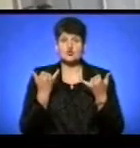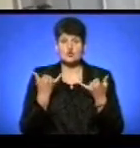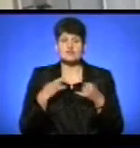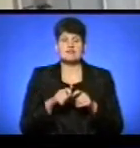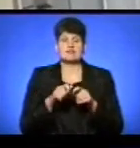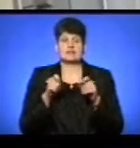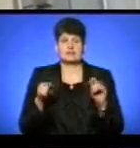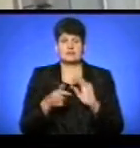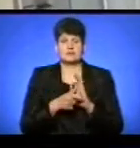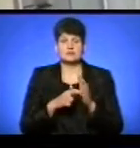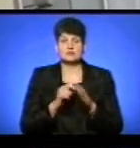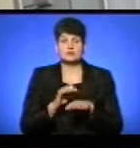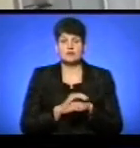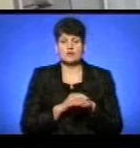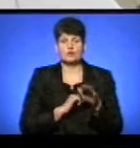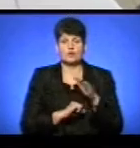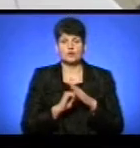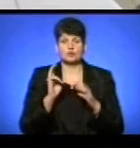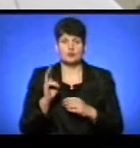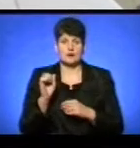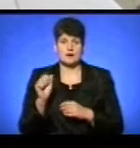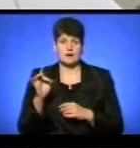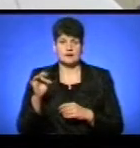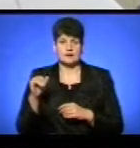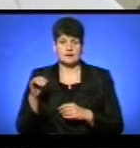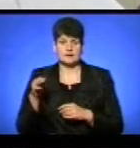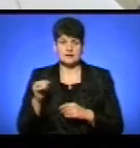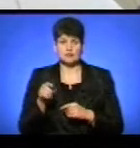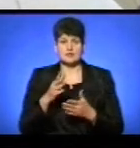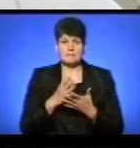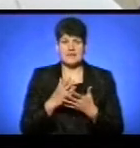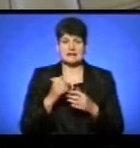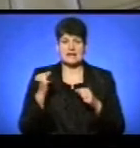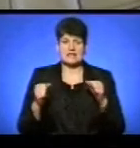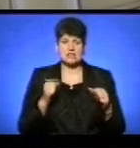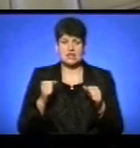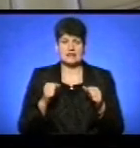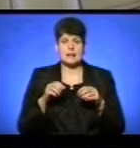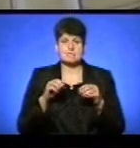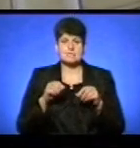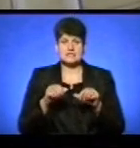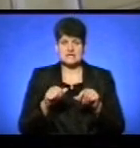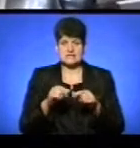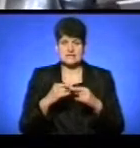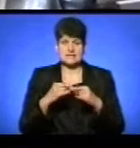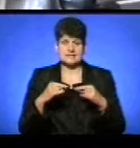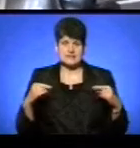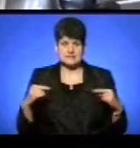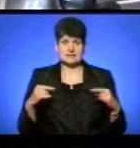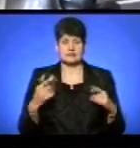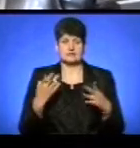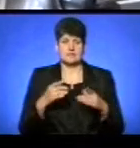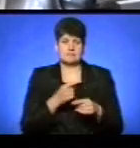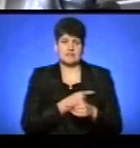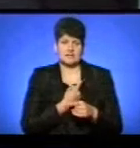відкрили у приміщенні благодійного фонду «Карітас». Тут є п'ять тренажерів, масажний стіл, кушетка, медичні засоби для